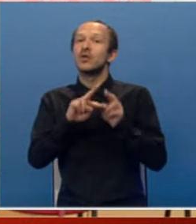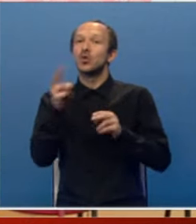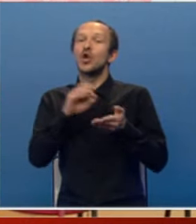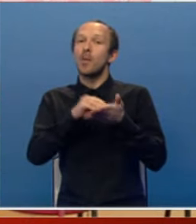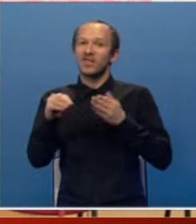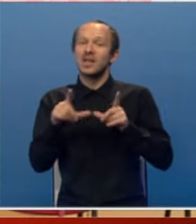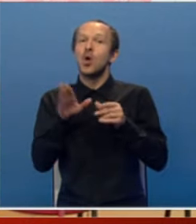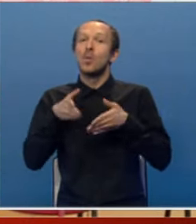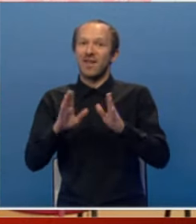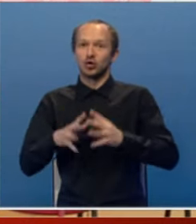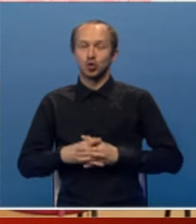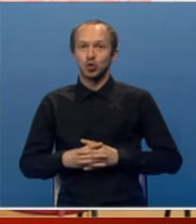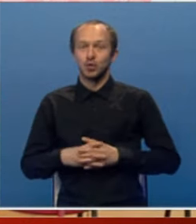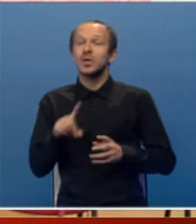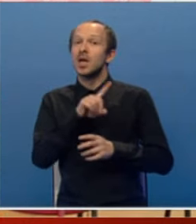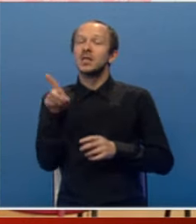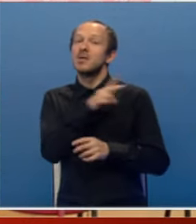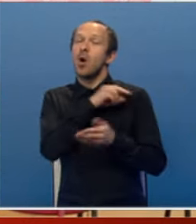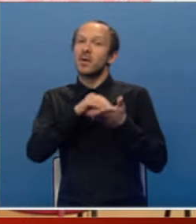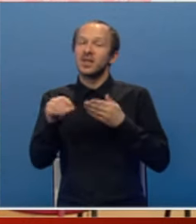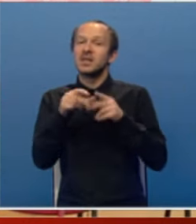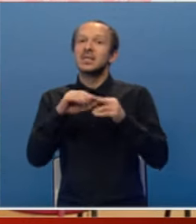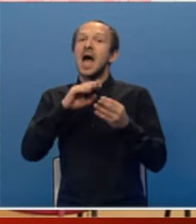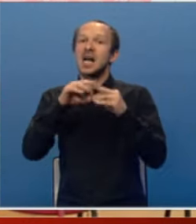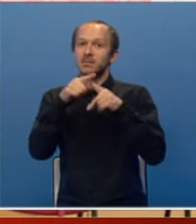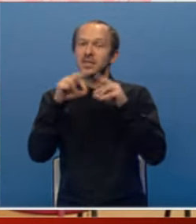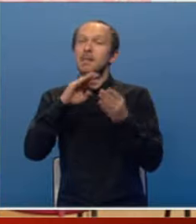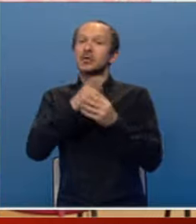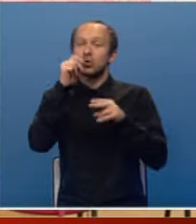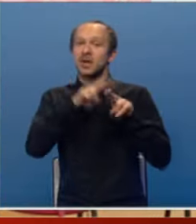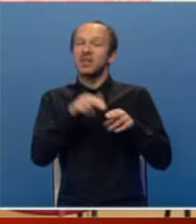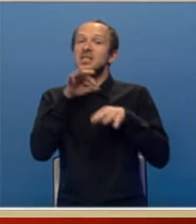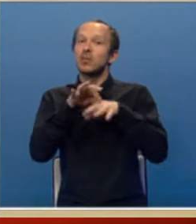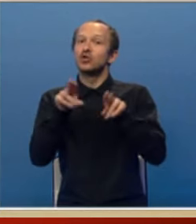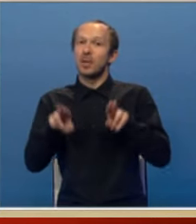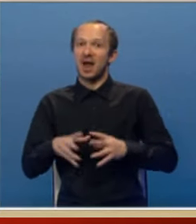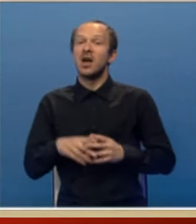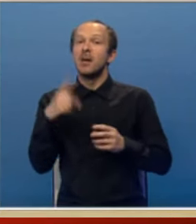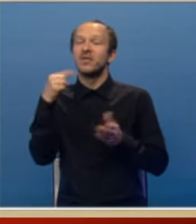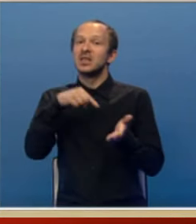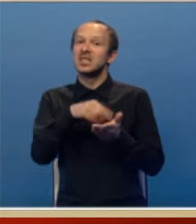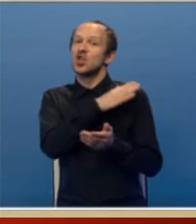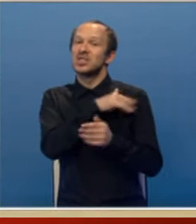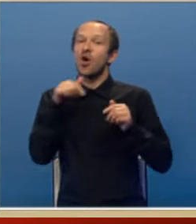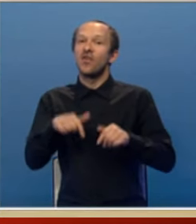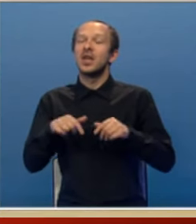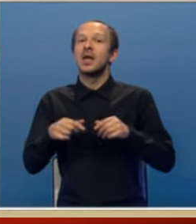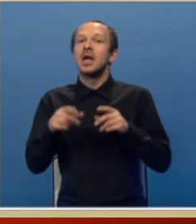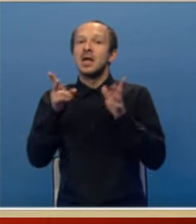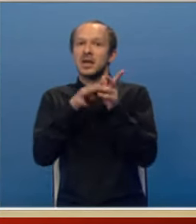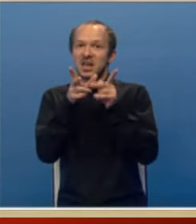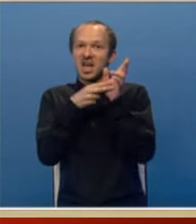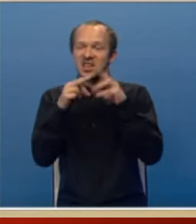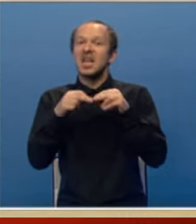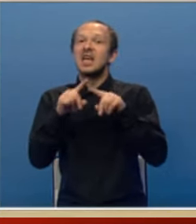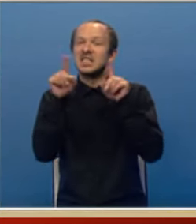upravdanja u tom pravcu, niti ima upravdanje saspekta međunarodnog prava, niti sprovođenje prava. Prvi cilj nosila se ove nakaradne inicijative